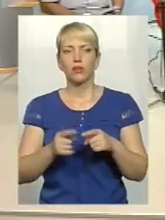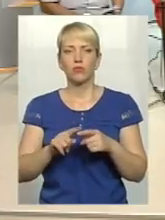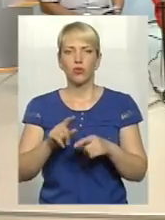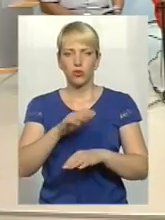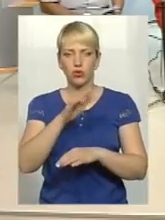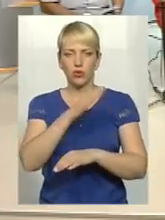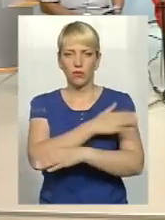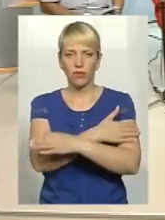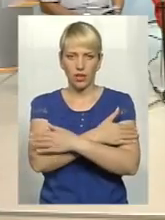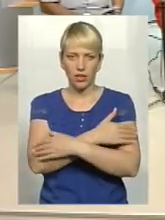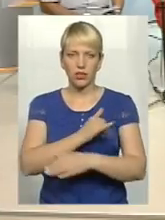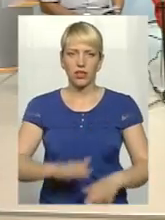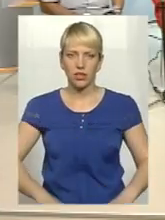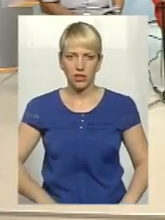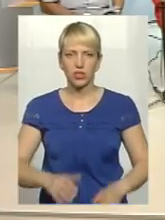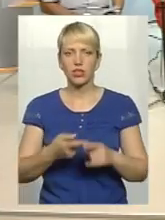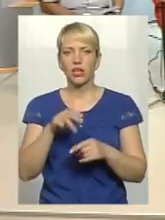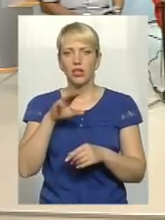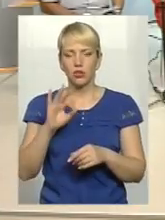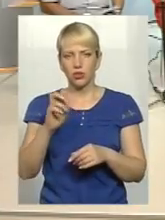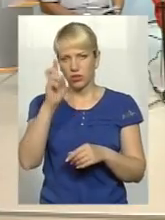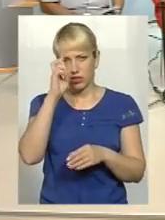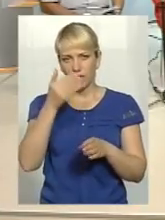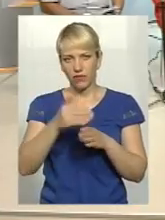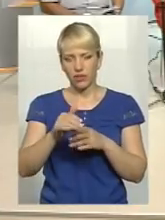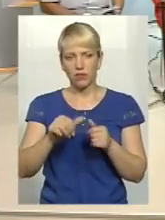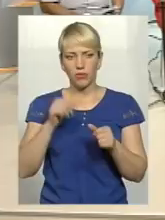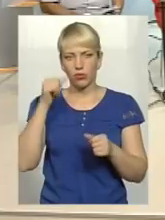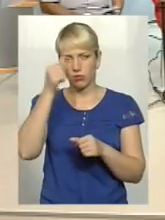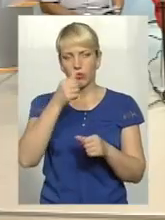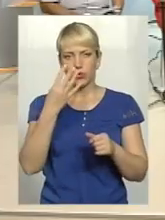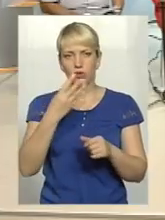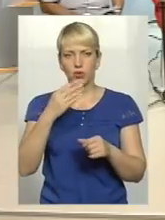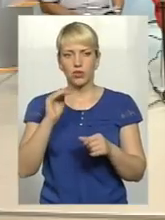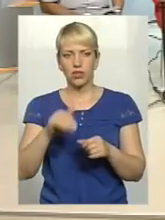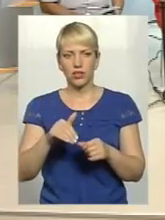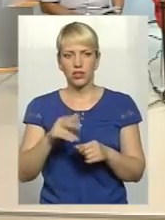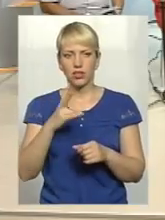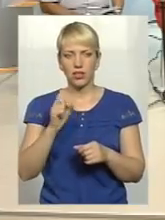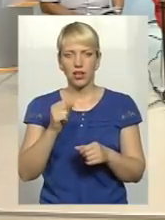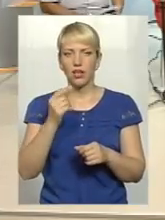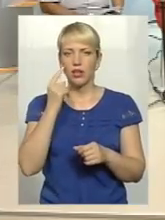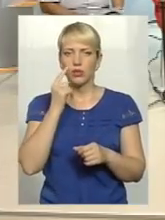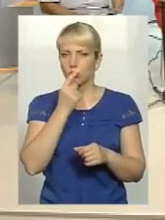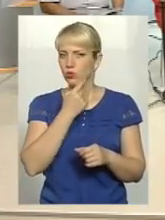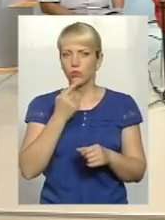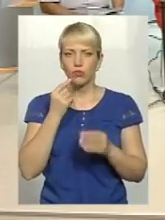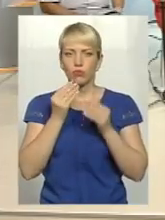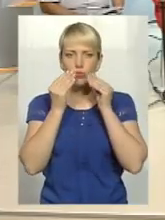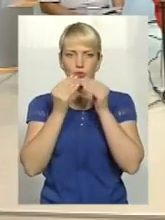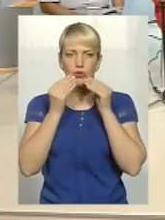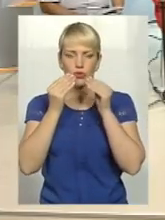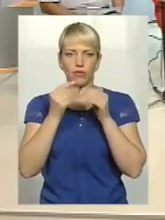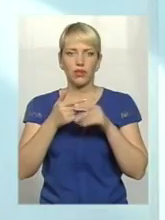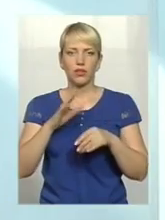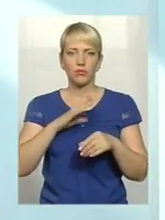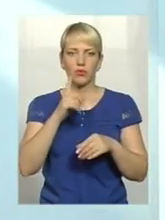кінцівки протезуються, ще держава виділила в минулому році 540 тисяч на зубопротезування, їм було запротезовано